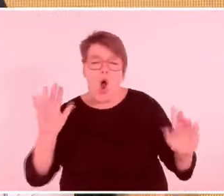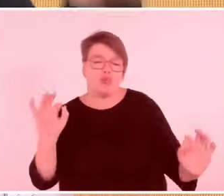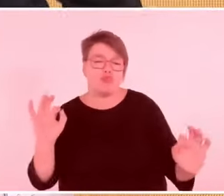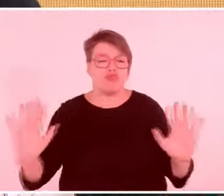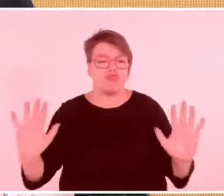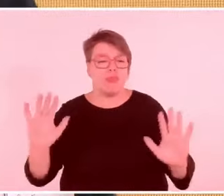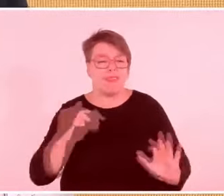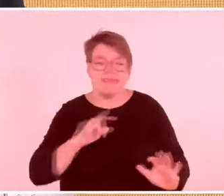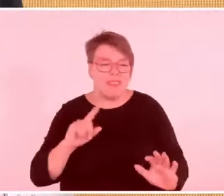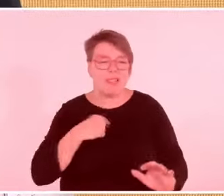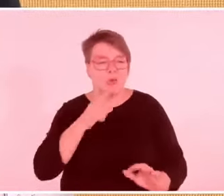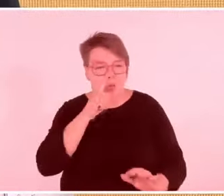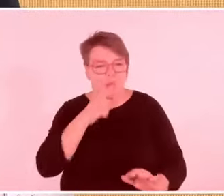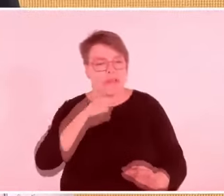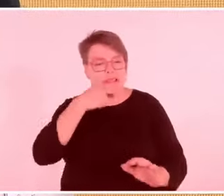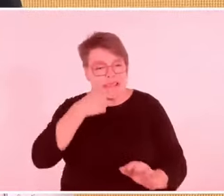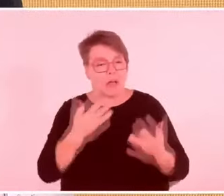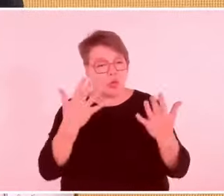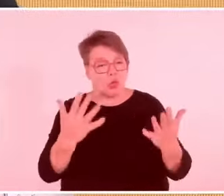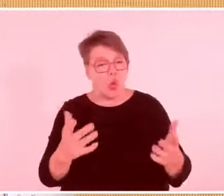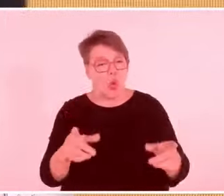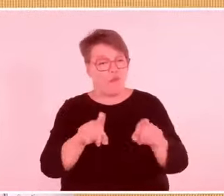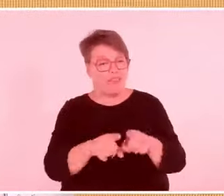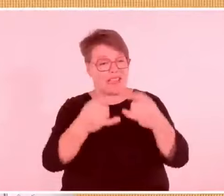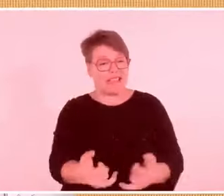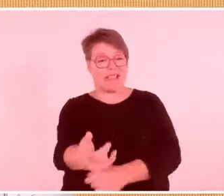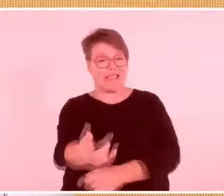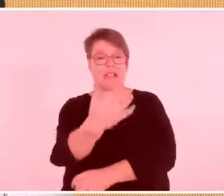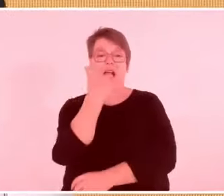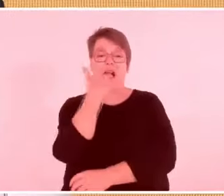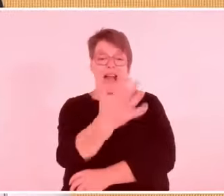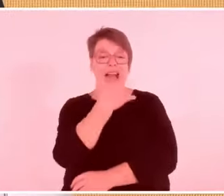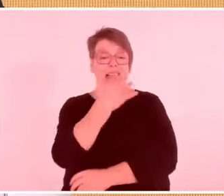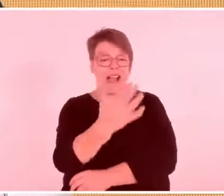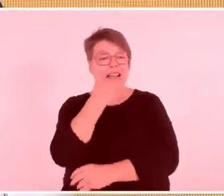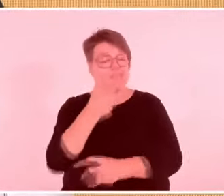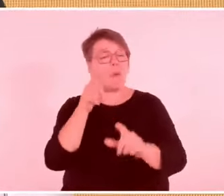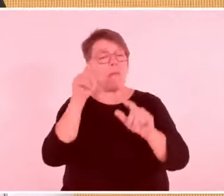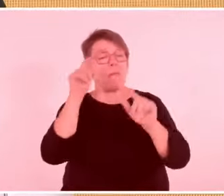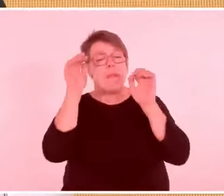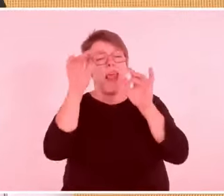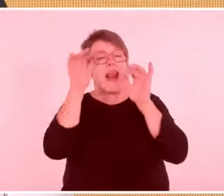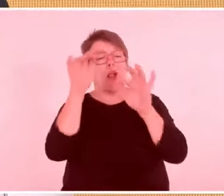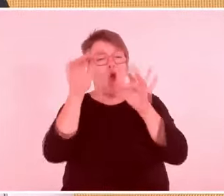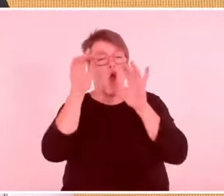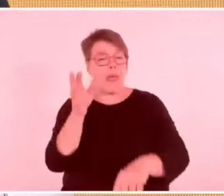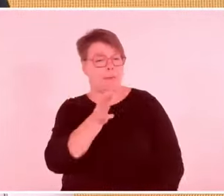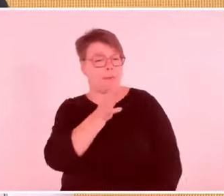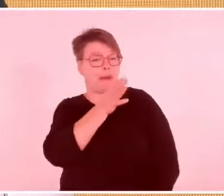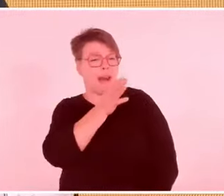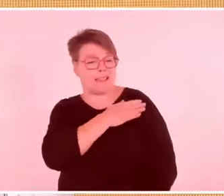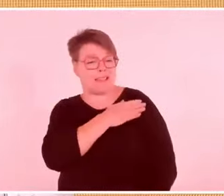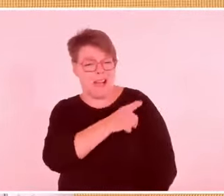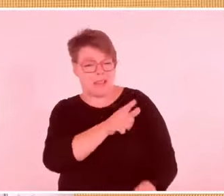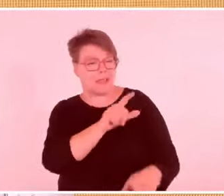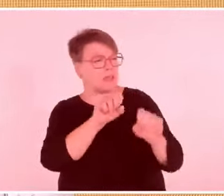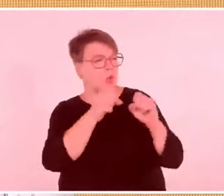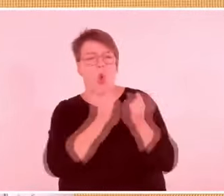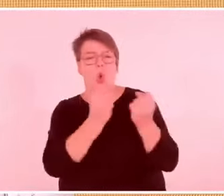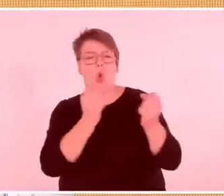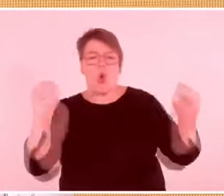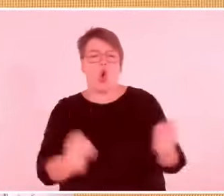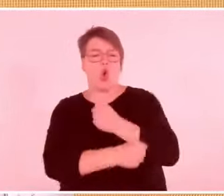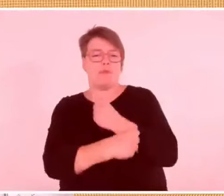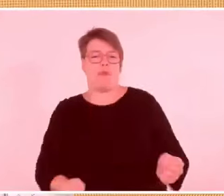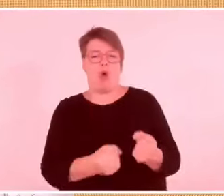und das wird zum Wachstum von Antisemitismus führen. Ich möchte trotzdem weiter